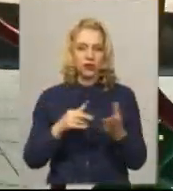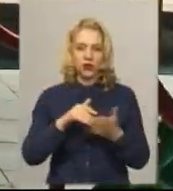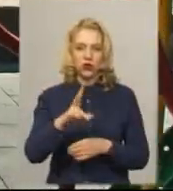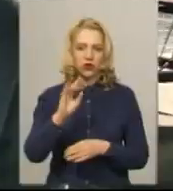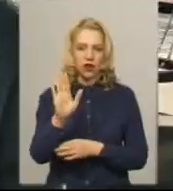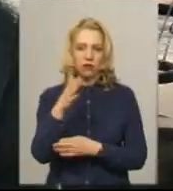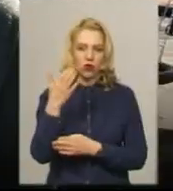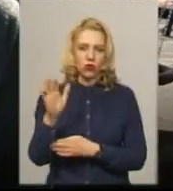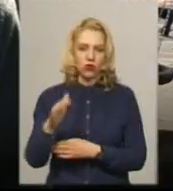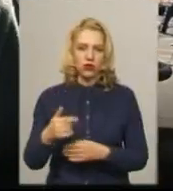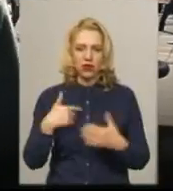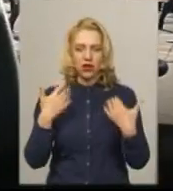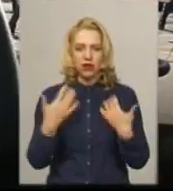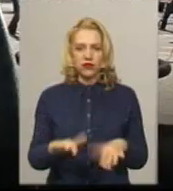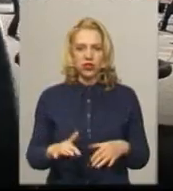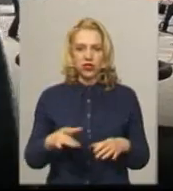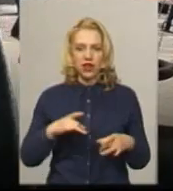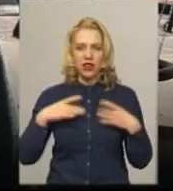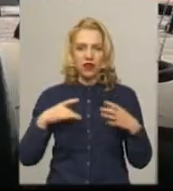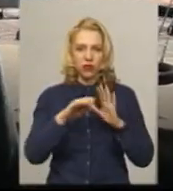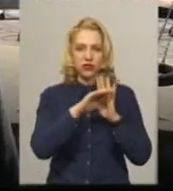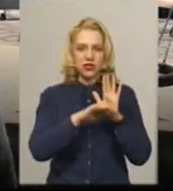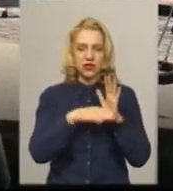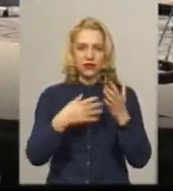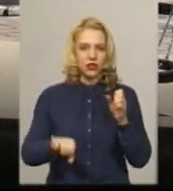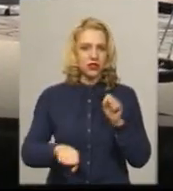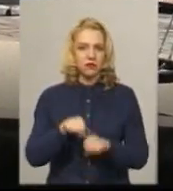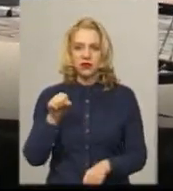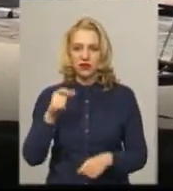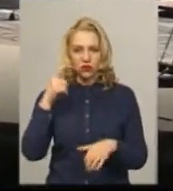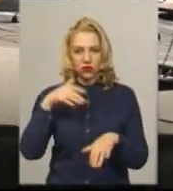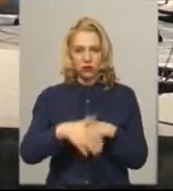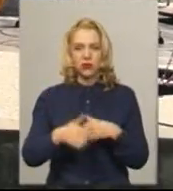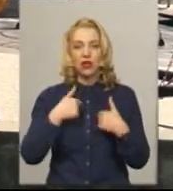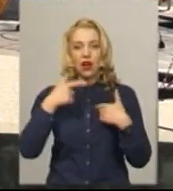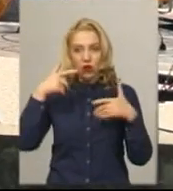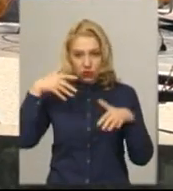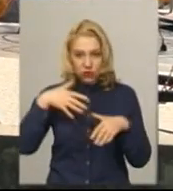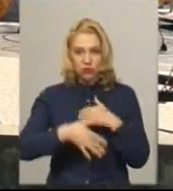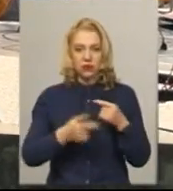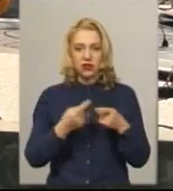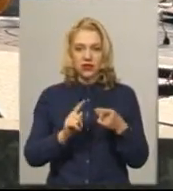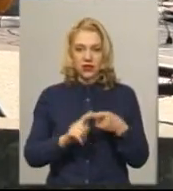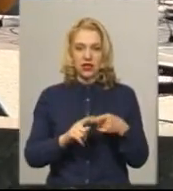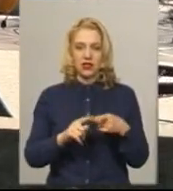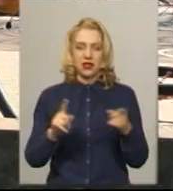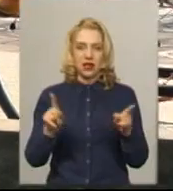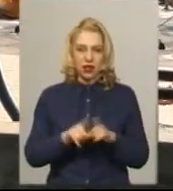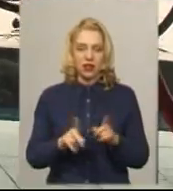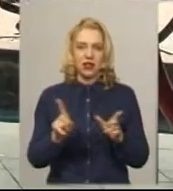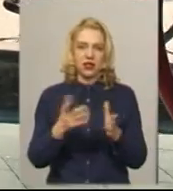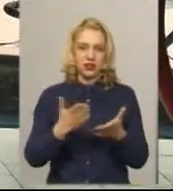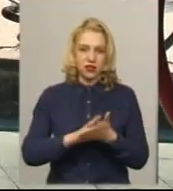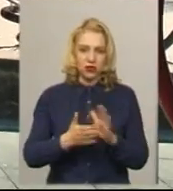прогулянки. Вже нервова система здає збій, розумієте, самі розуміють. Я розумію, що це таке, яка